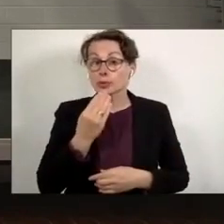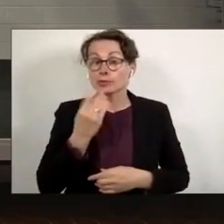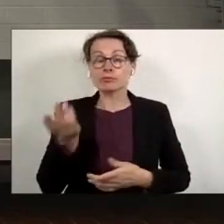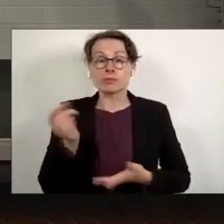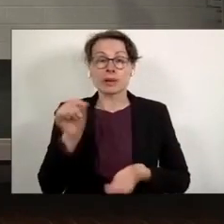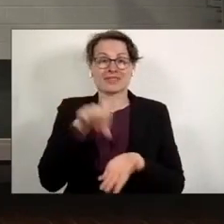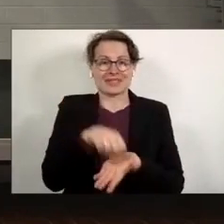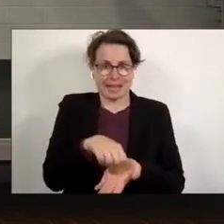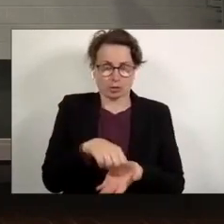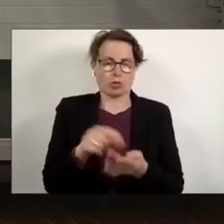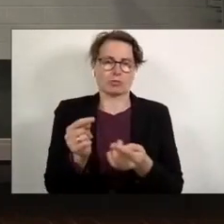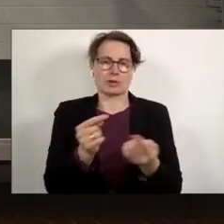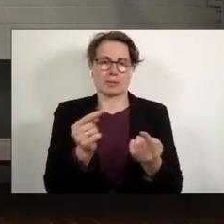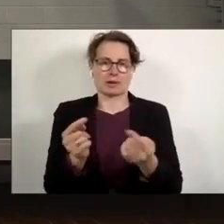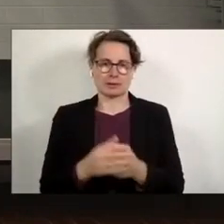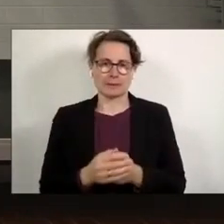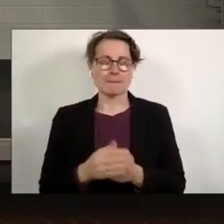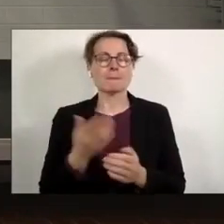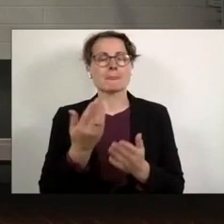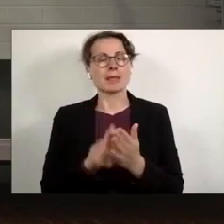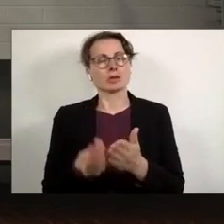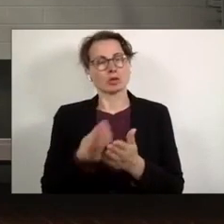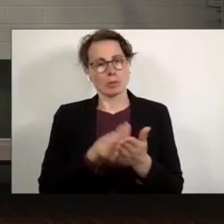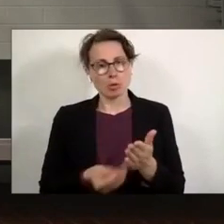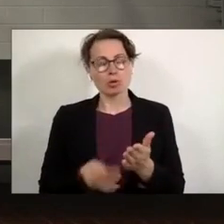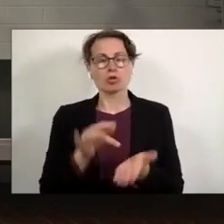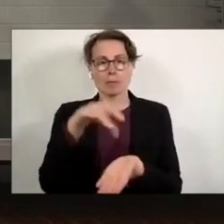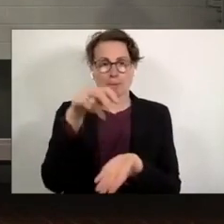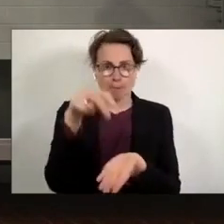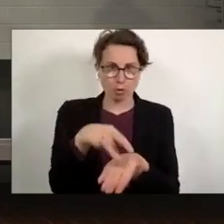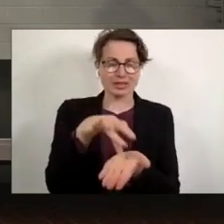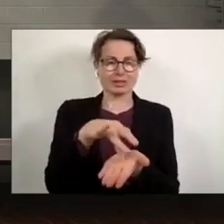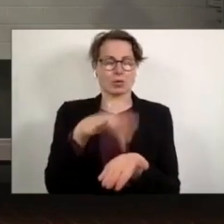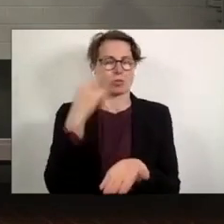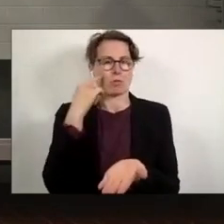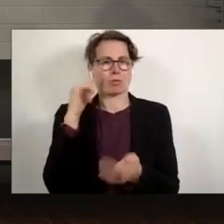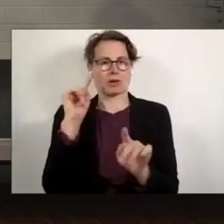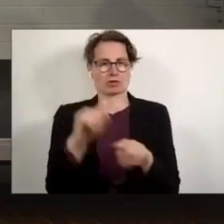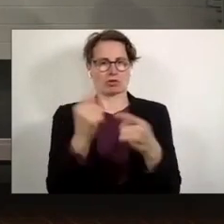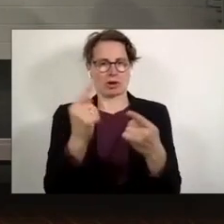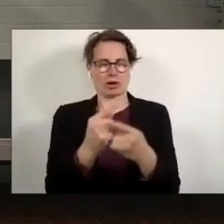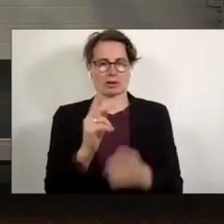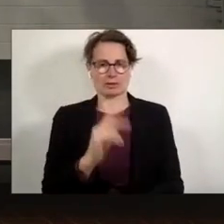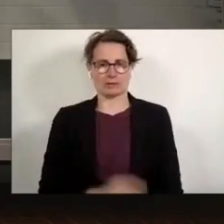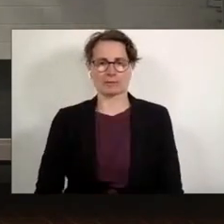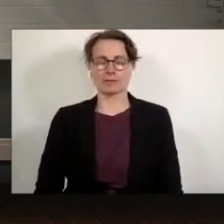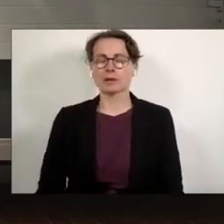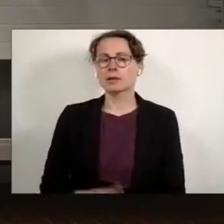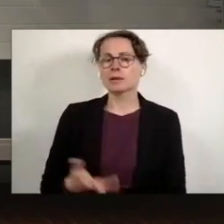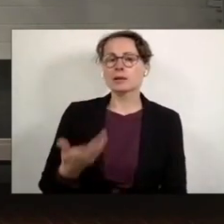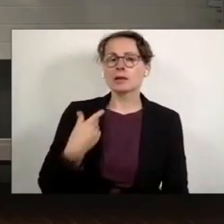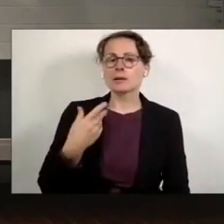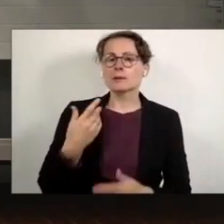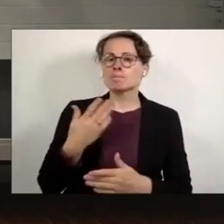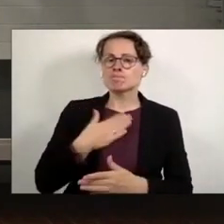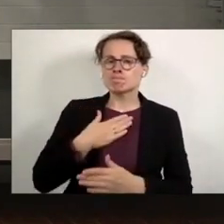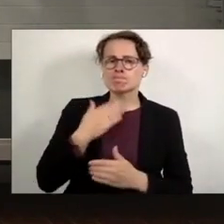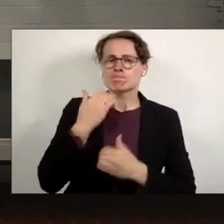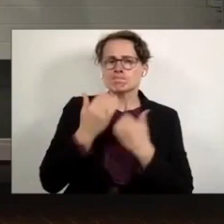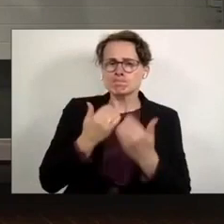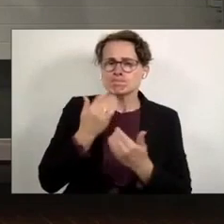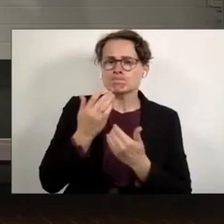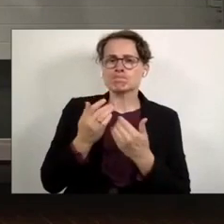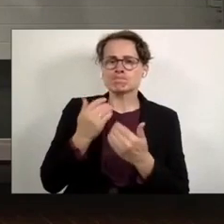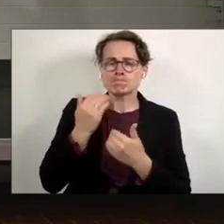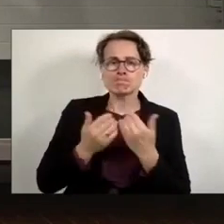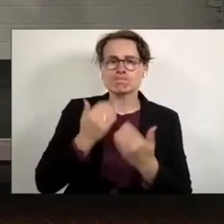Debatte. Das ist die symbolische Position, um die gestritten wird im Moment. Das Sprechen über die eigene Geschichte, insbesondere über